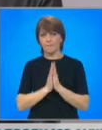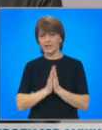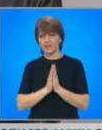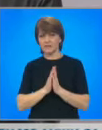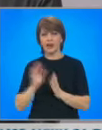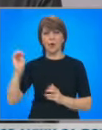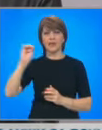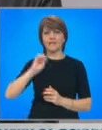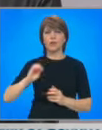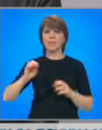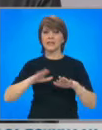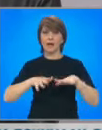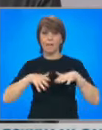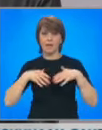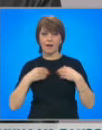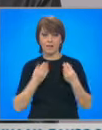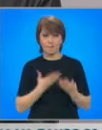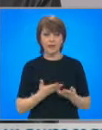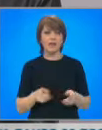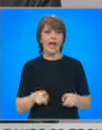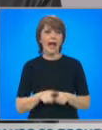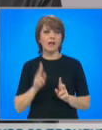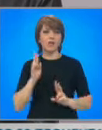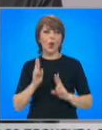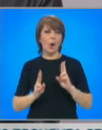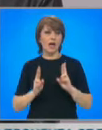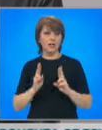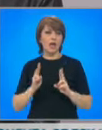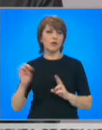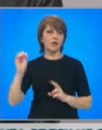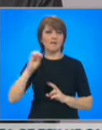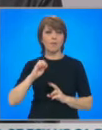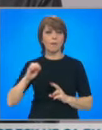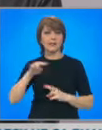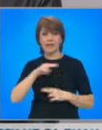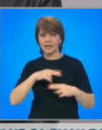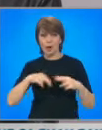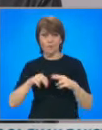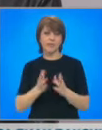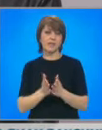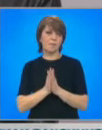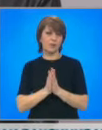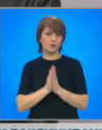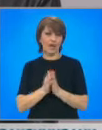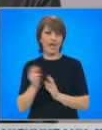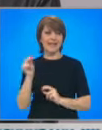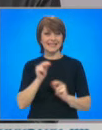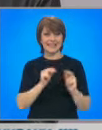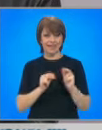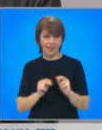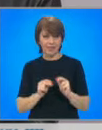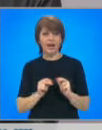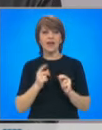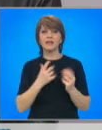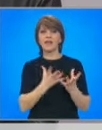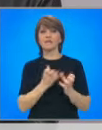Европейския парламент, както и решения на Европейската комисия, с които се призувава Съвета на Европейския съюз